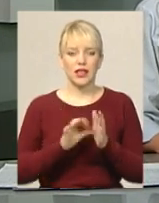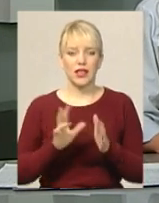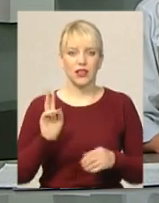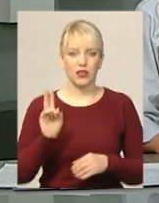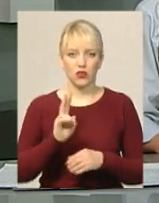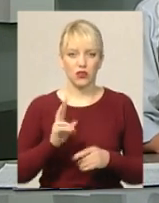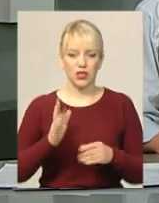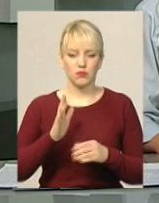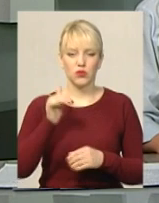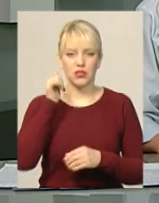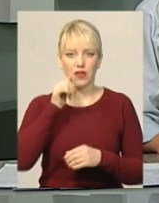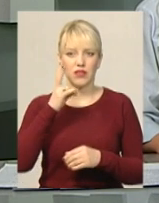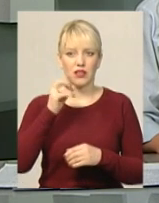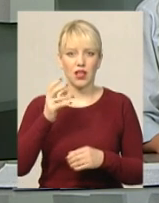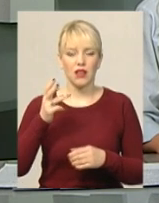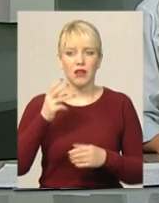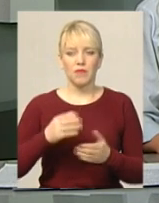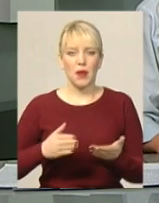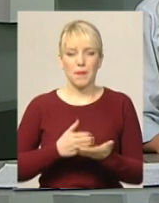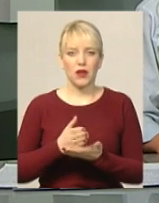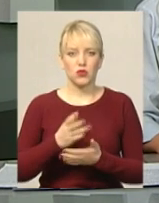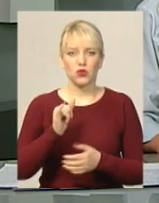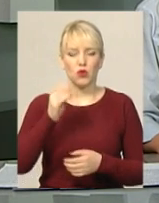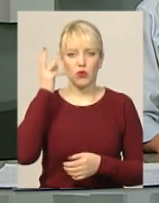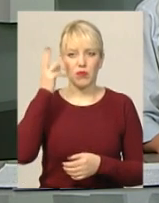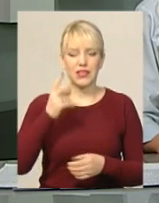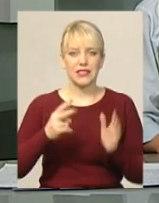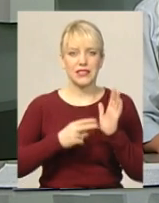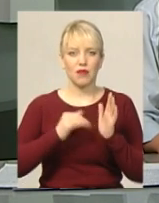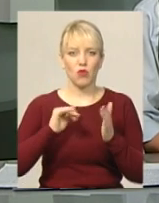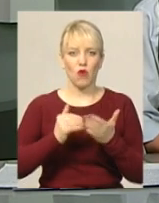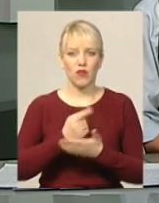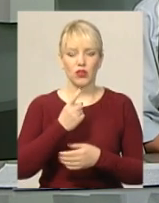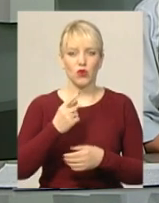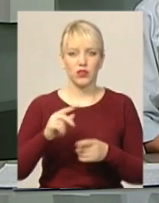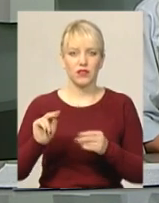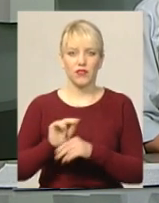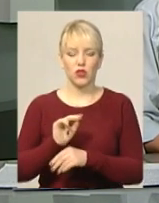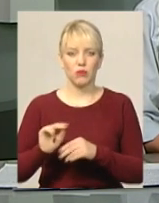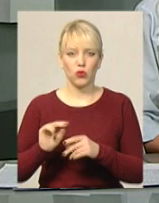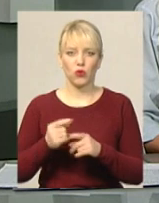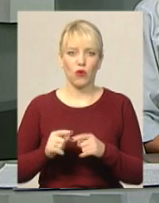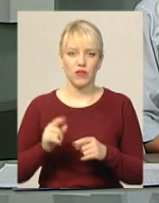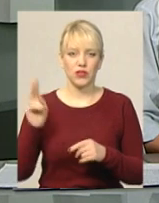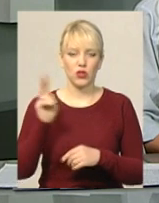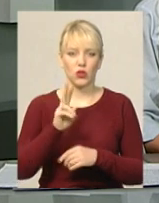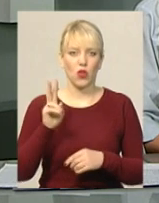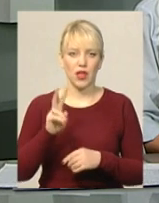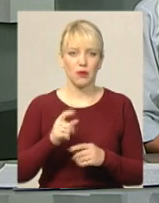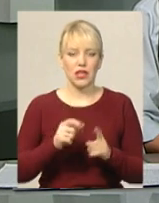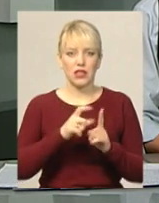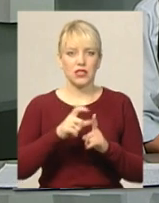вийде завтра на маршрути у Хмельницькому. Це сім нових та один відремонтований тролейбус. За словами директора підприємства «Електротранс» Віктора